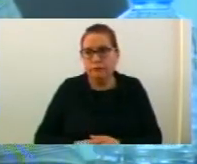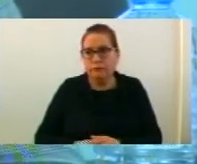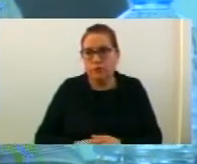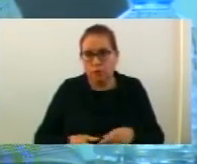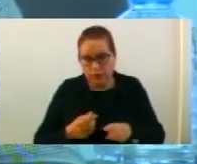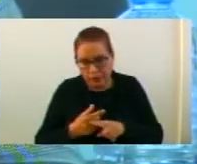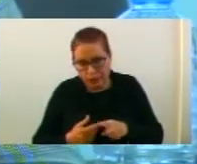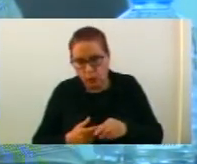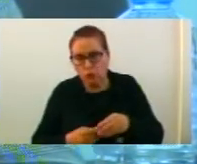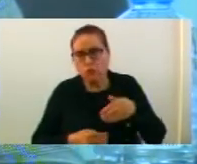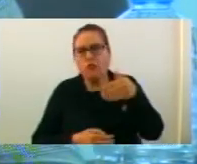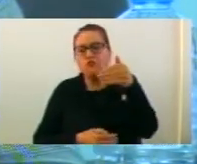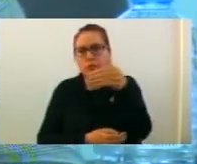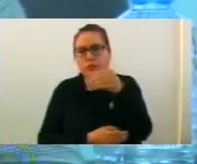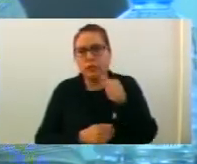уделот на тоа субвенционирање,